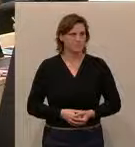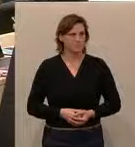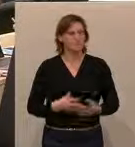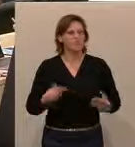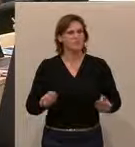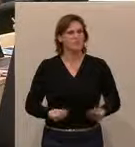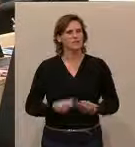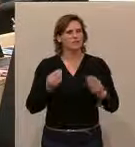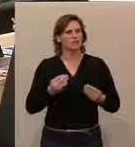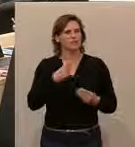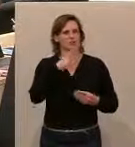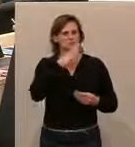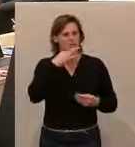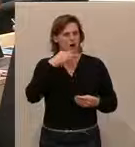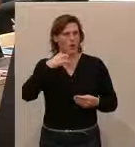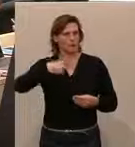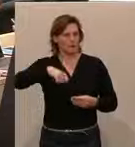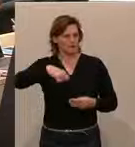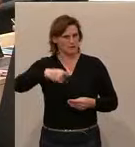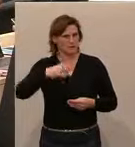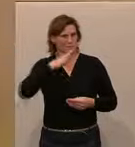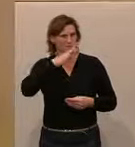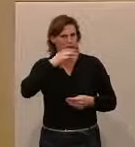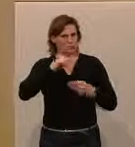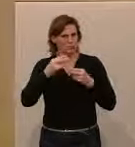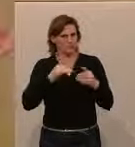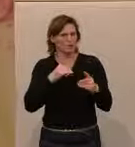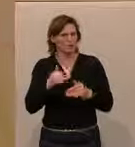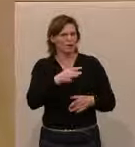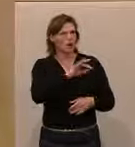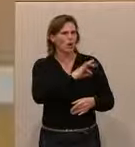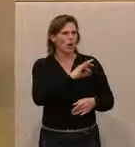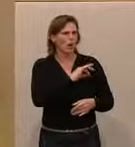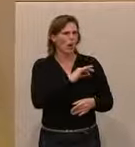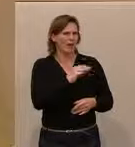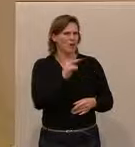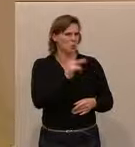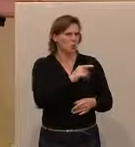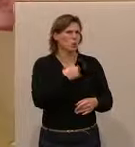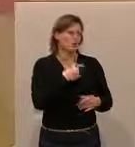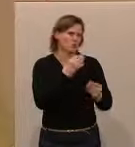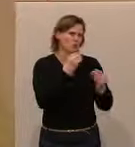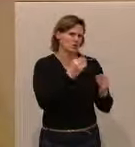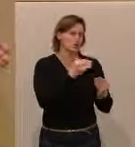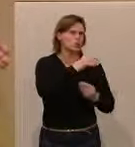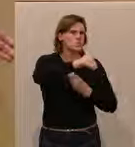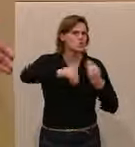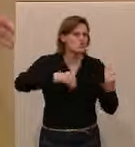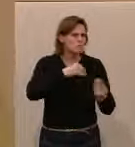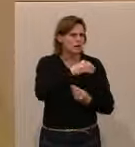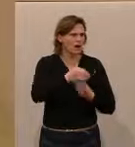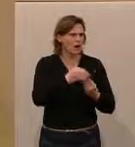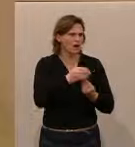Geschätzte Frau Präsident, Frau Bundesminister, Kollege Kucher, ich schätze dich sehr, bitte der Umgang mit einer Frau,